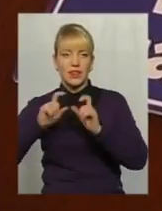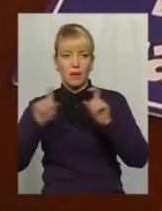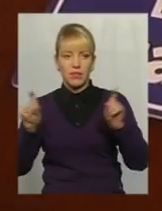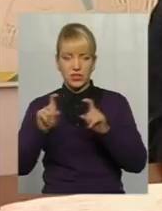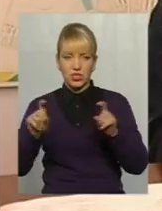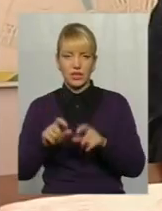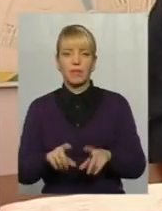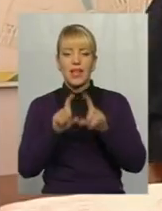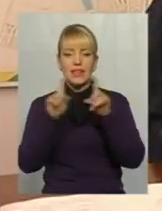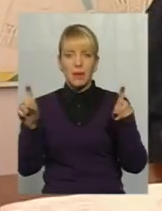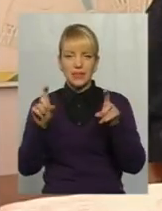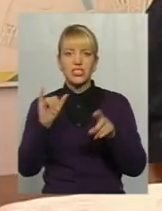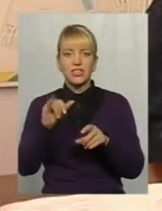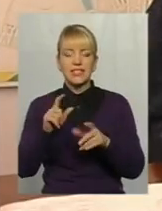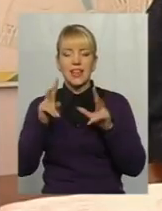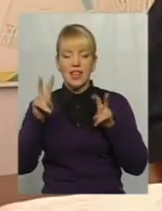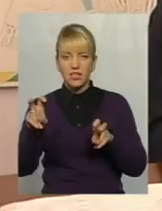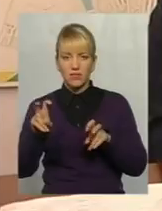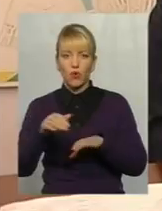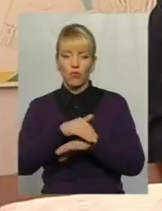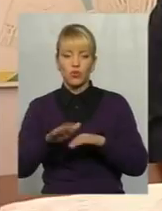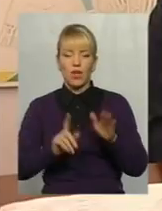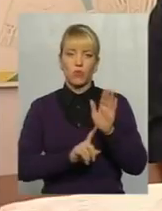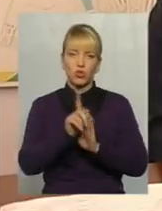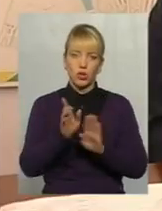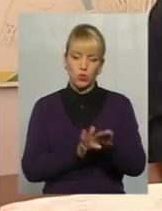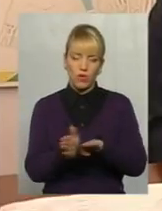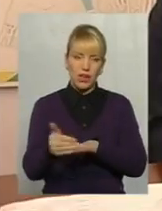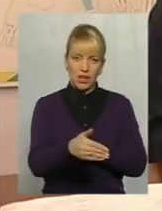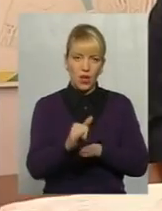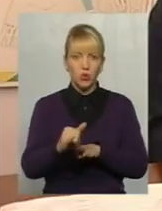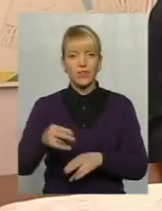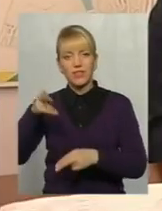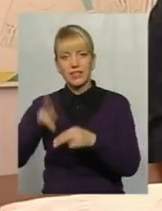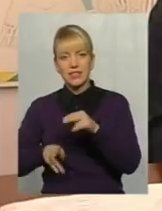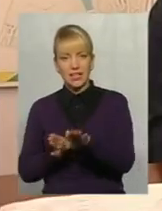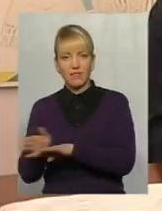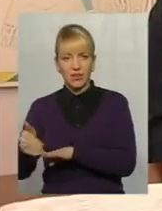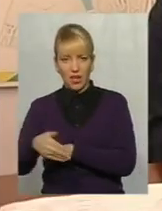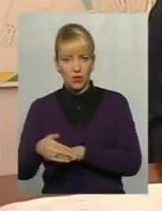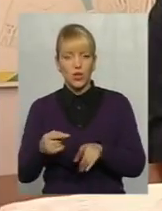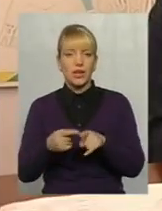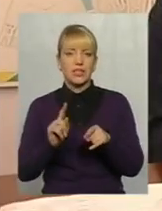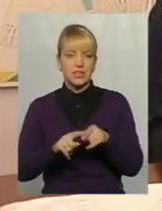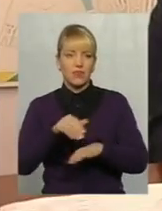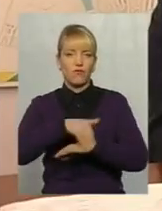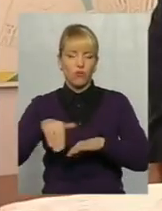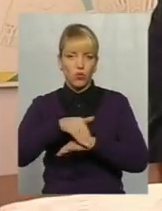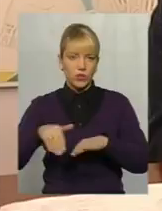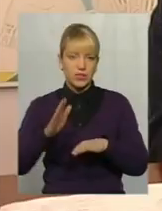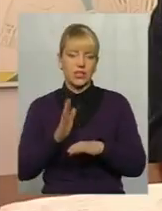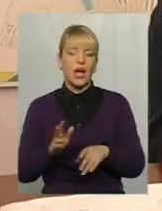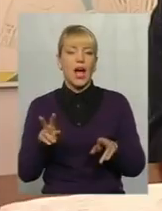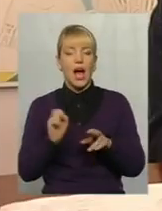назвою вулиці буде на початку кварталу і в кінці кварталу, і з номером цієї вулиці. Проміжні